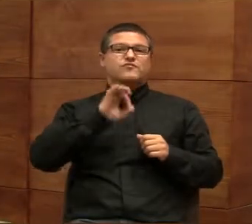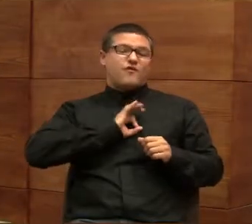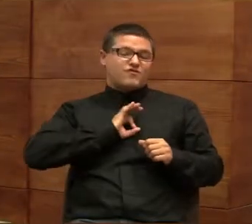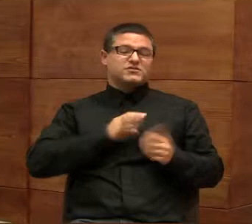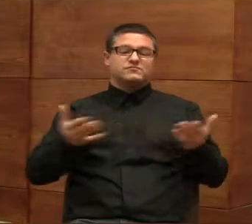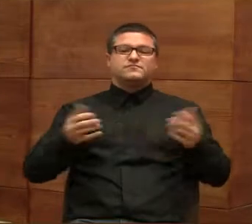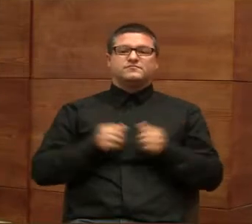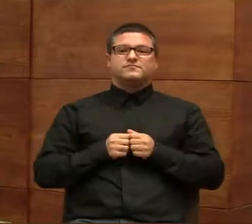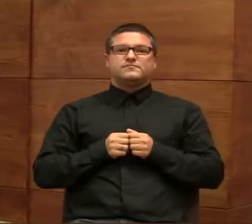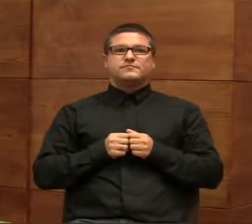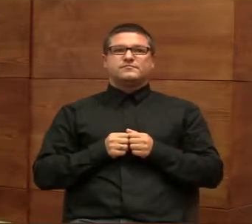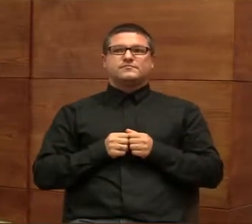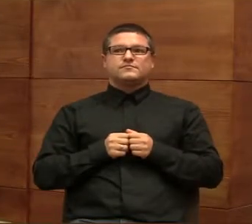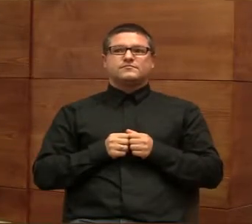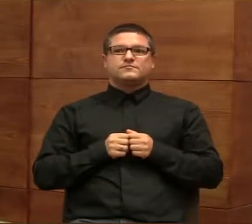swoich.